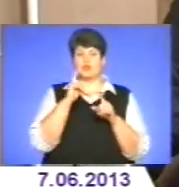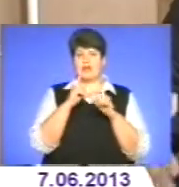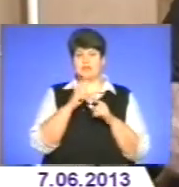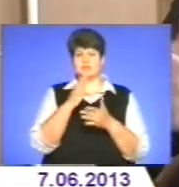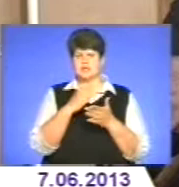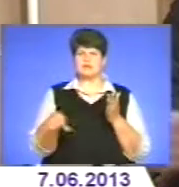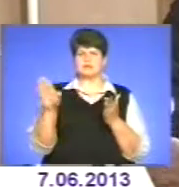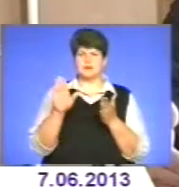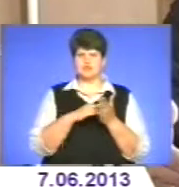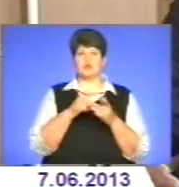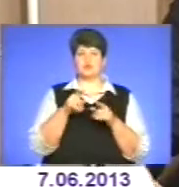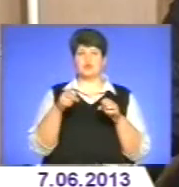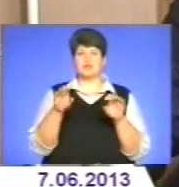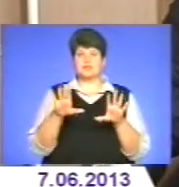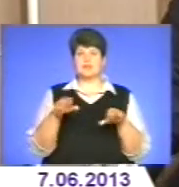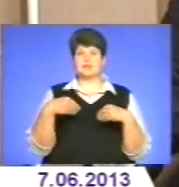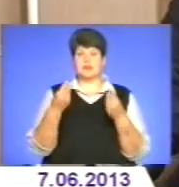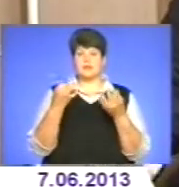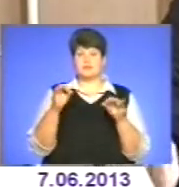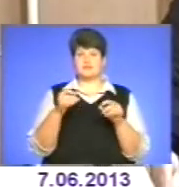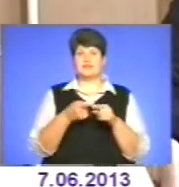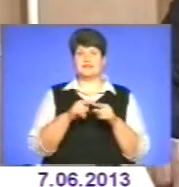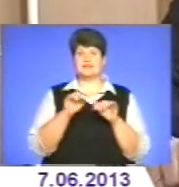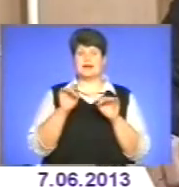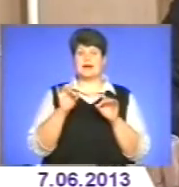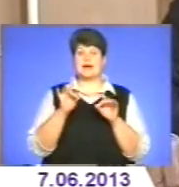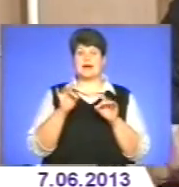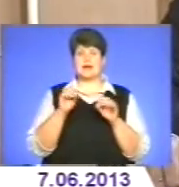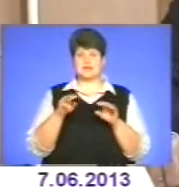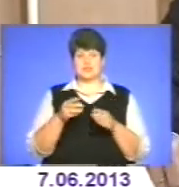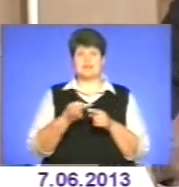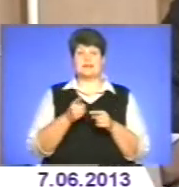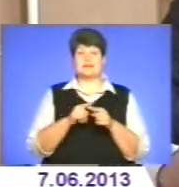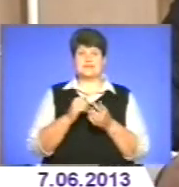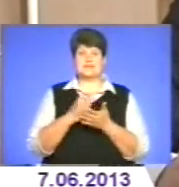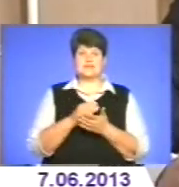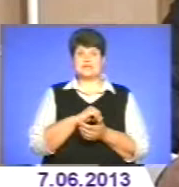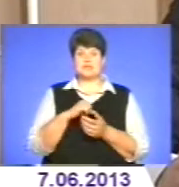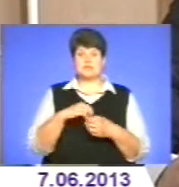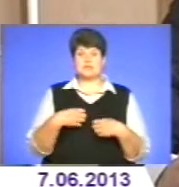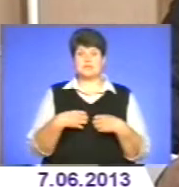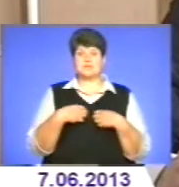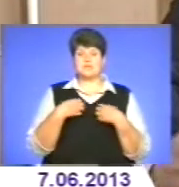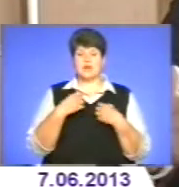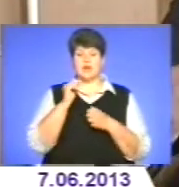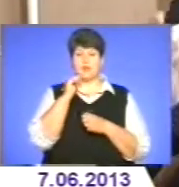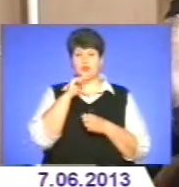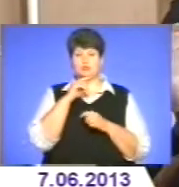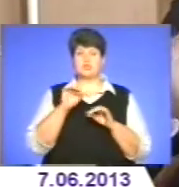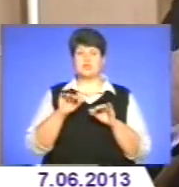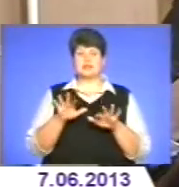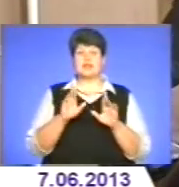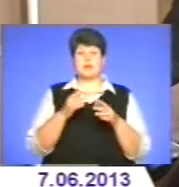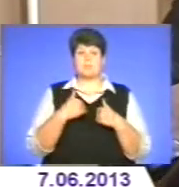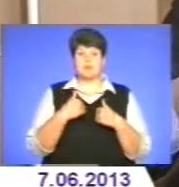рішення, яким надали дозвіл на ці речі. Оце і є сама страшна економічна річ, тому що як мені